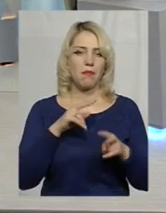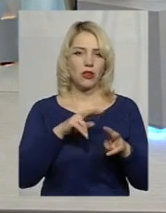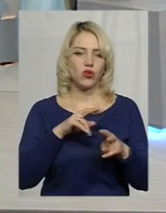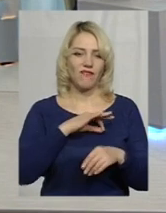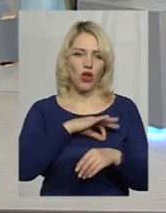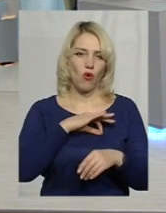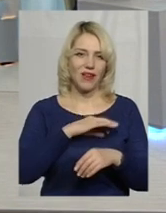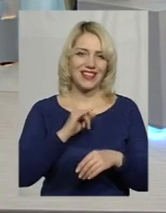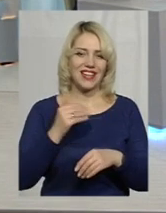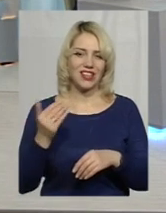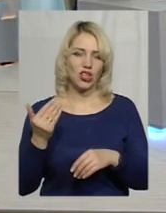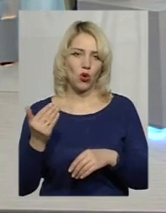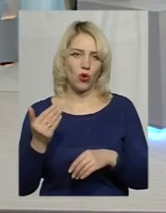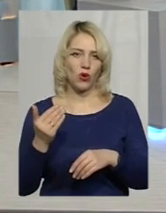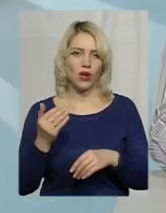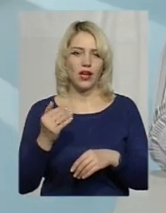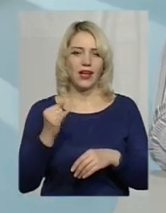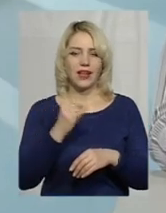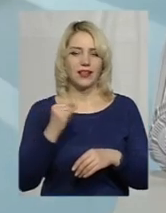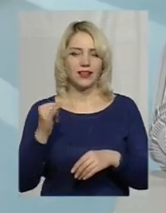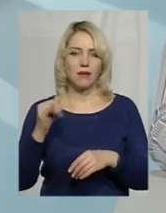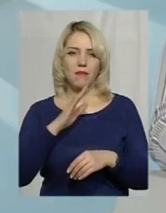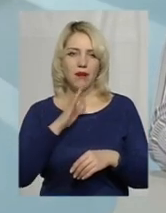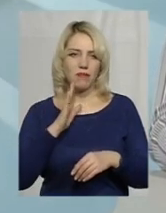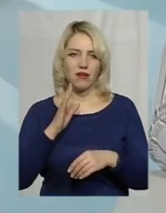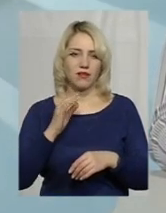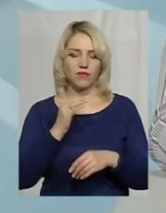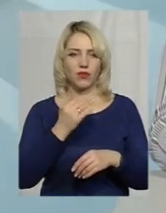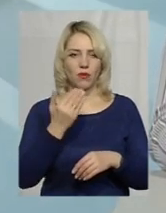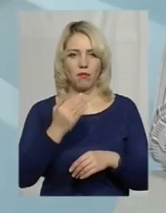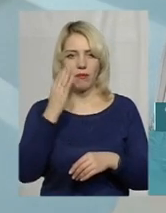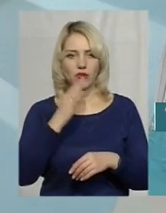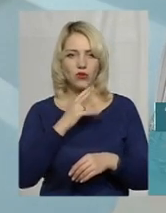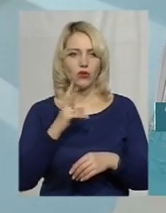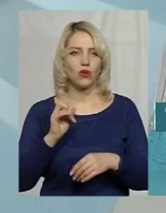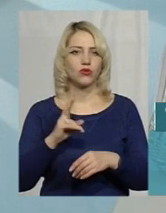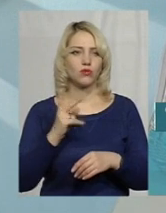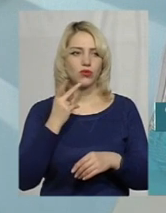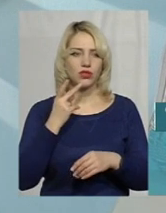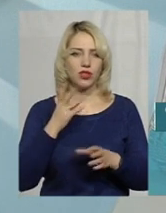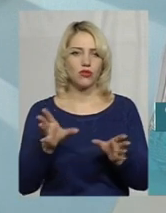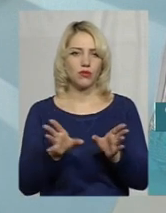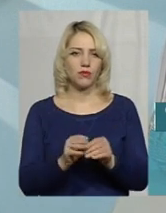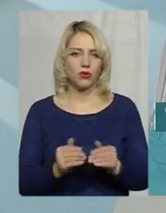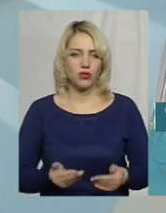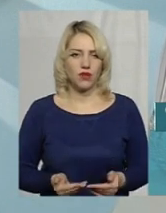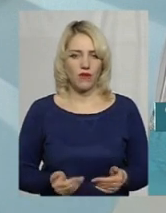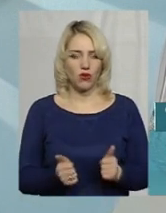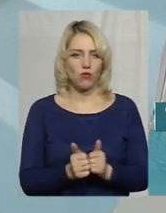вихователь і його, її мама, батько. Тобто хтось з таких, хто постійно проживає поряд.